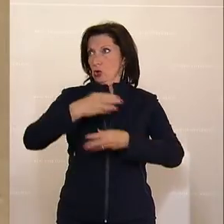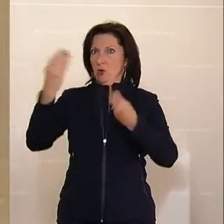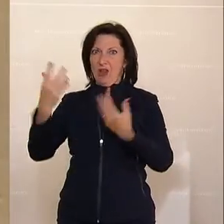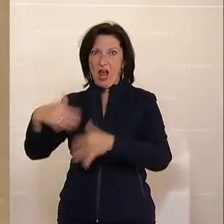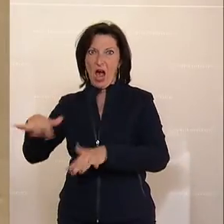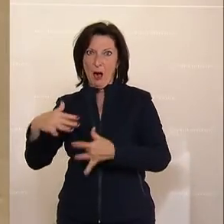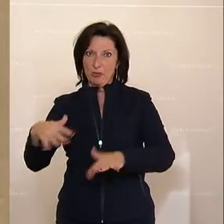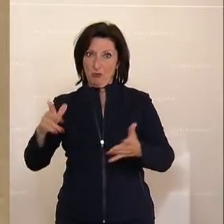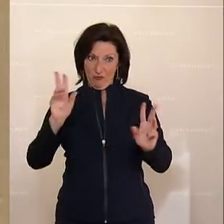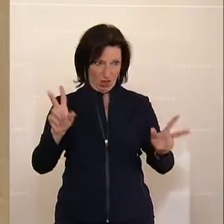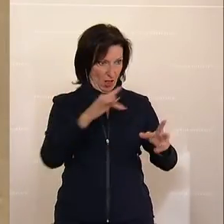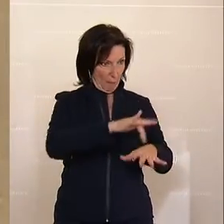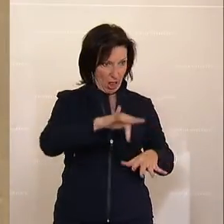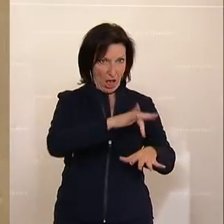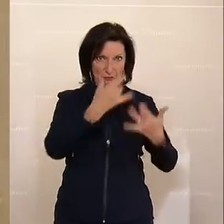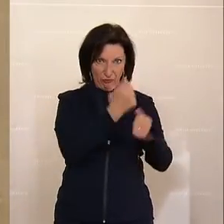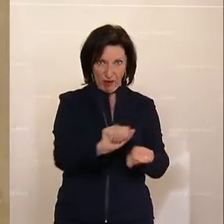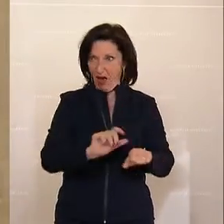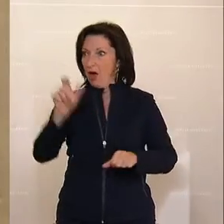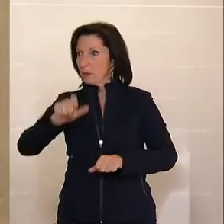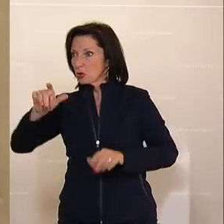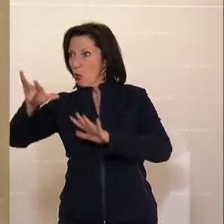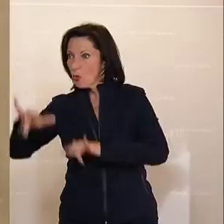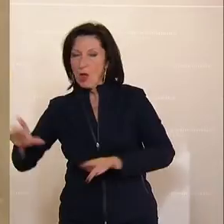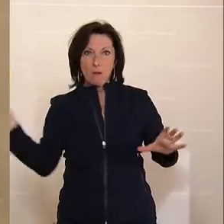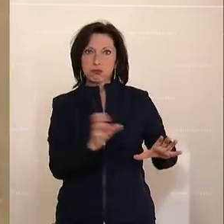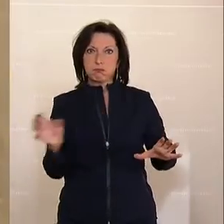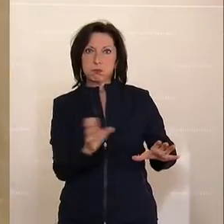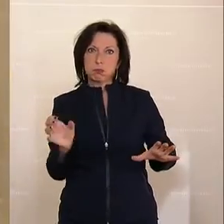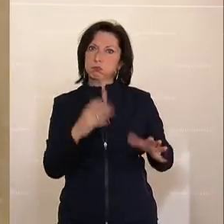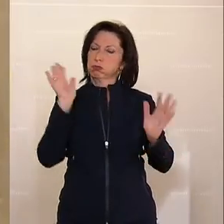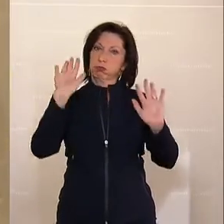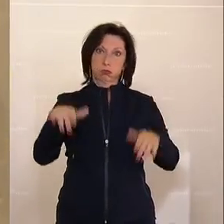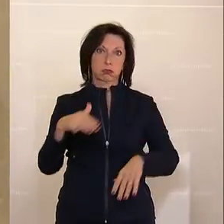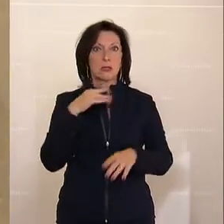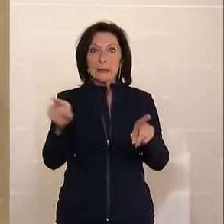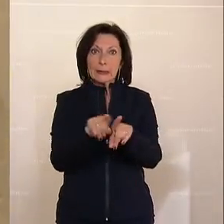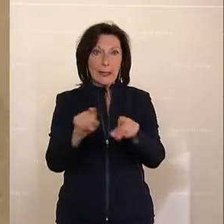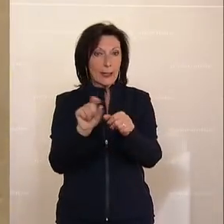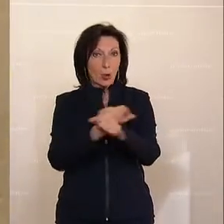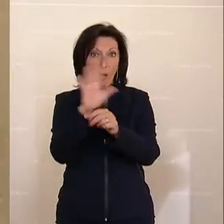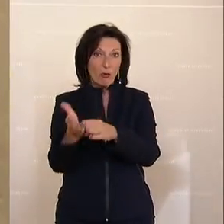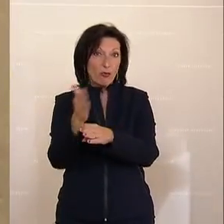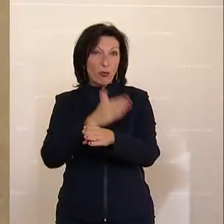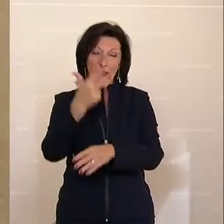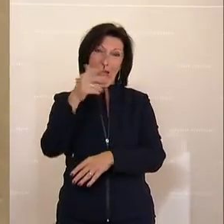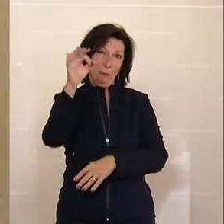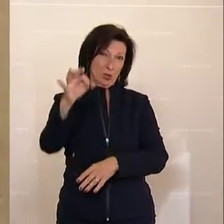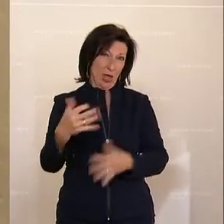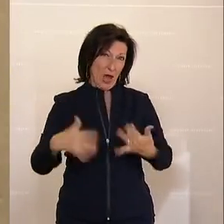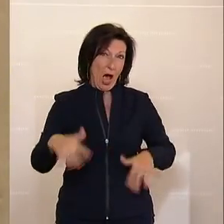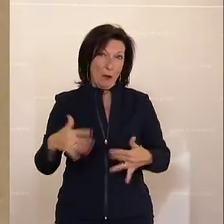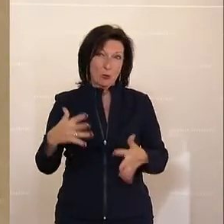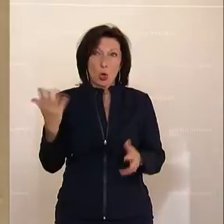Vollbeschäftigung haben. Wir sind auf einem Niveau wie vor Corona. ein wenig direkt gesagt, mit drei Prozent Arbeitslosigkeit muss man ja